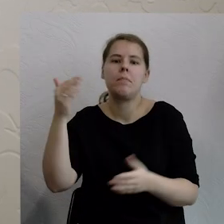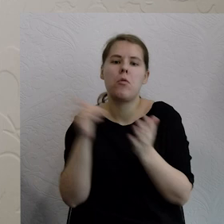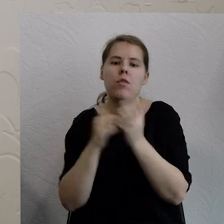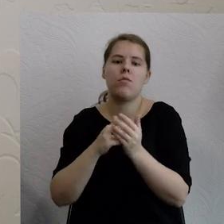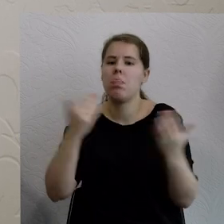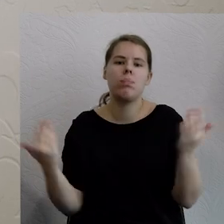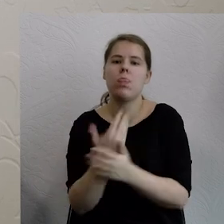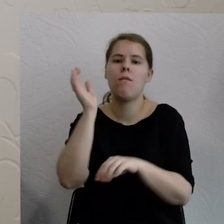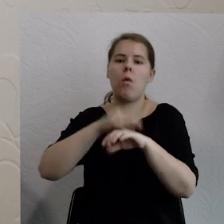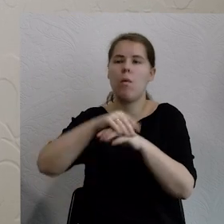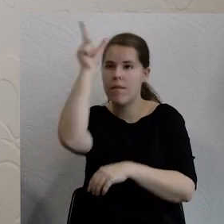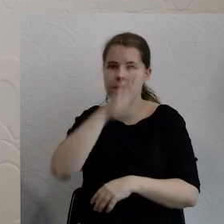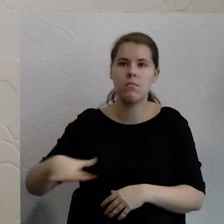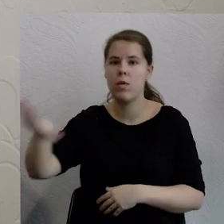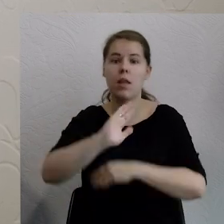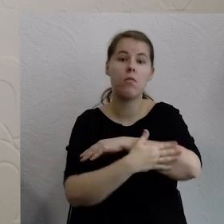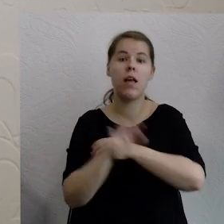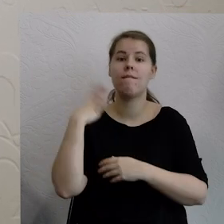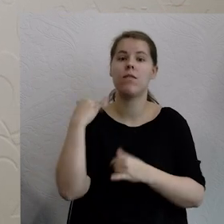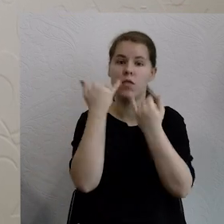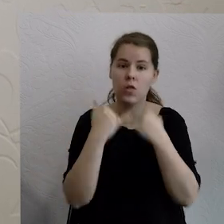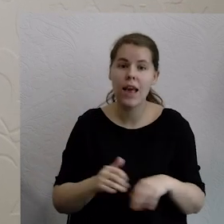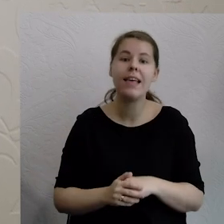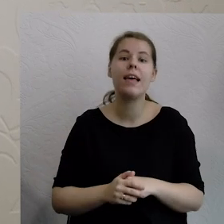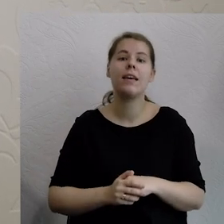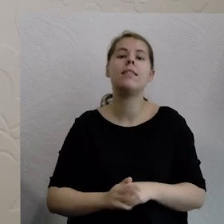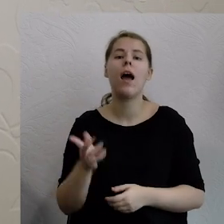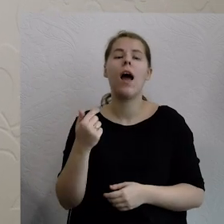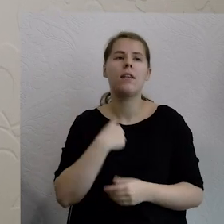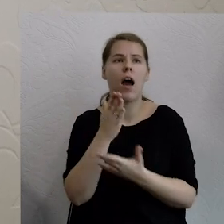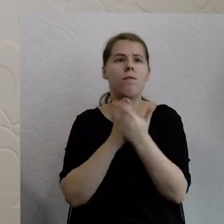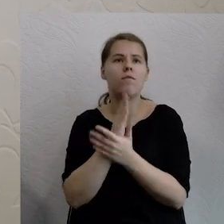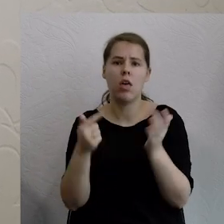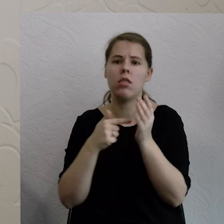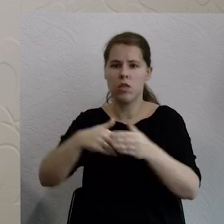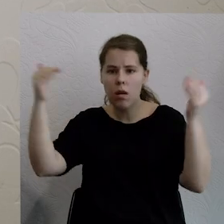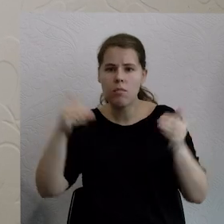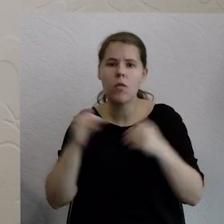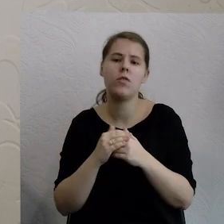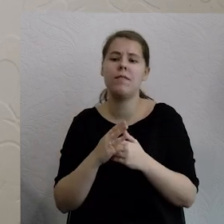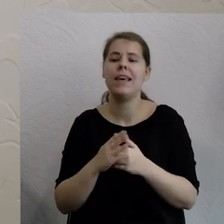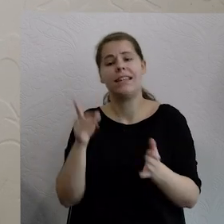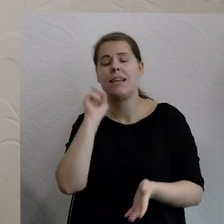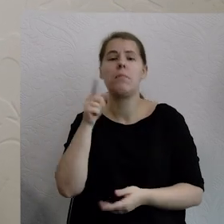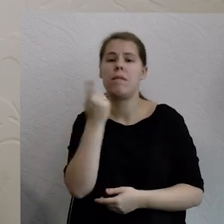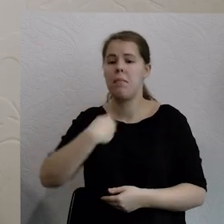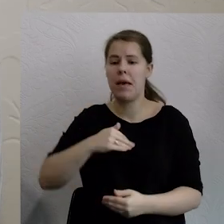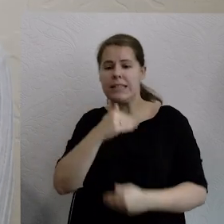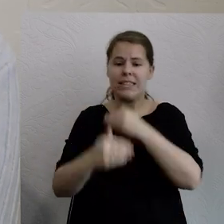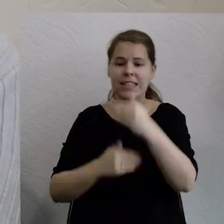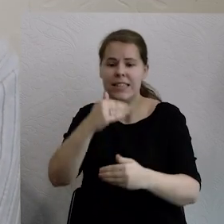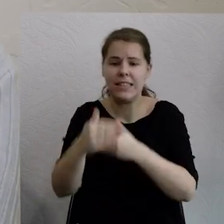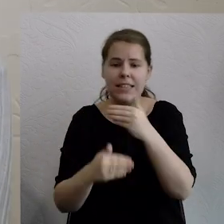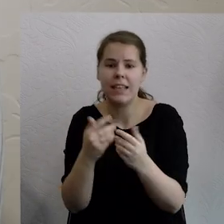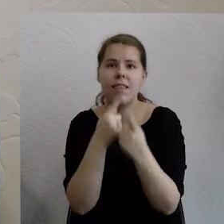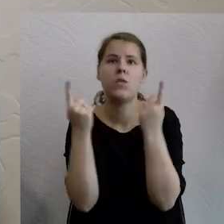wartościach. Ale wierzę, że jest możliwa i że zbliżamy się do punktu, w którym będziemy zmuszeni po prostu iść w tym kierunku coraz bardziej. I już to